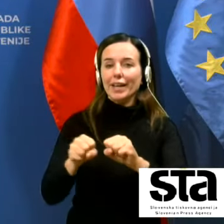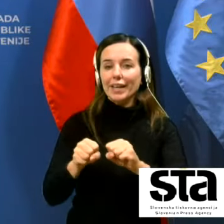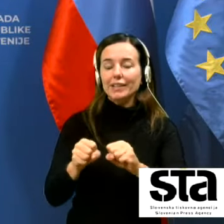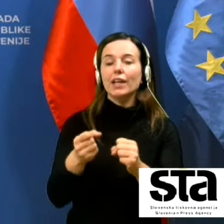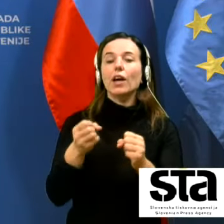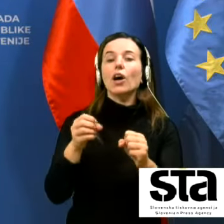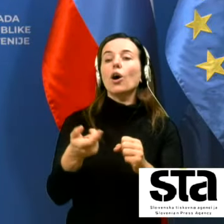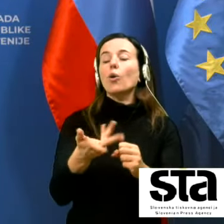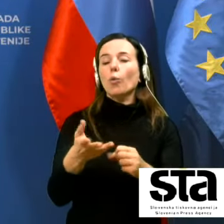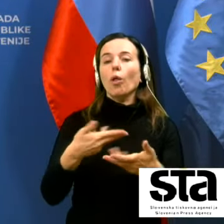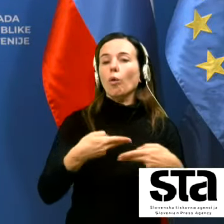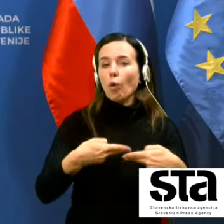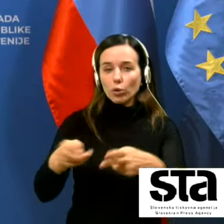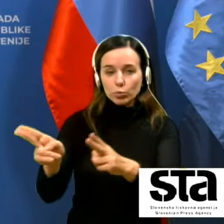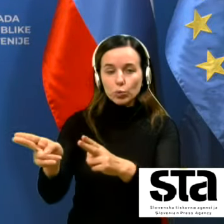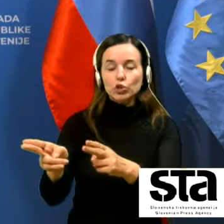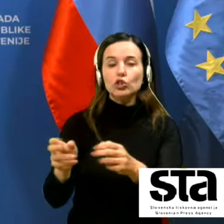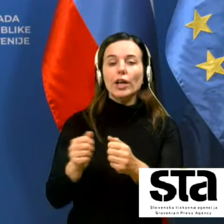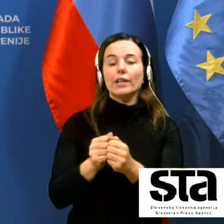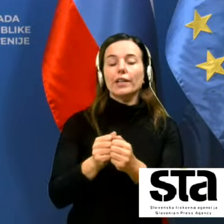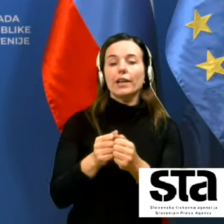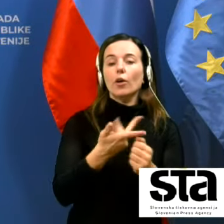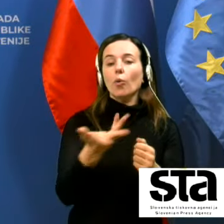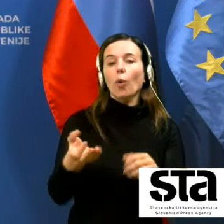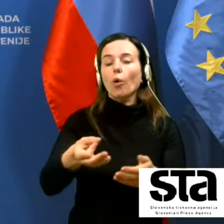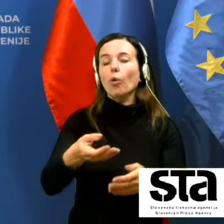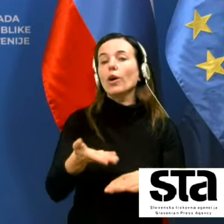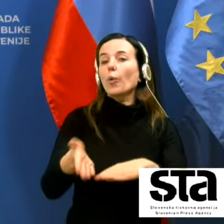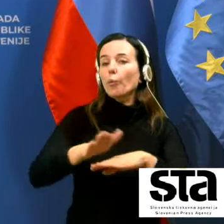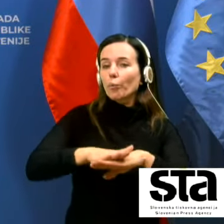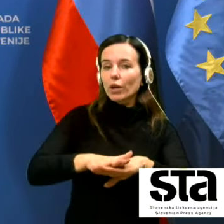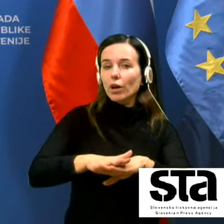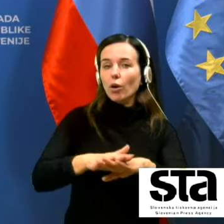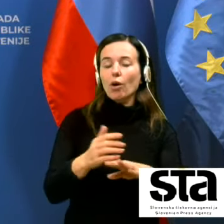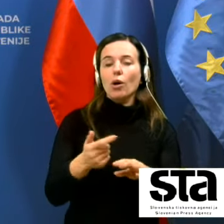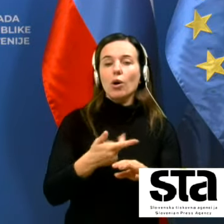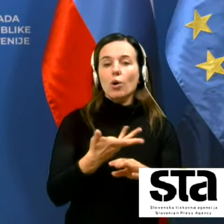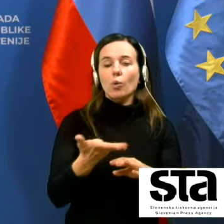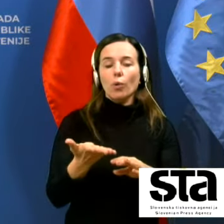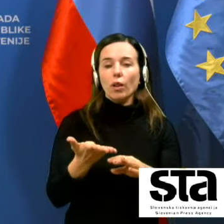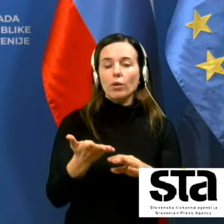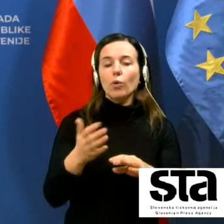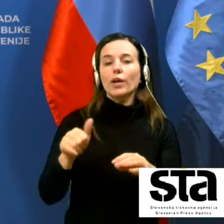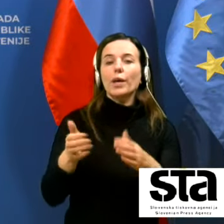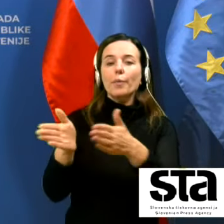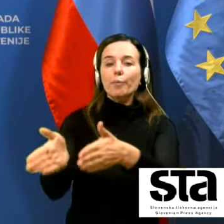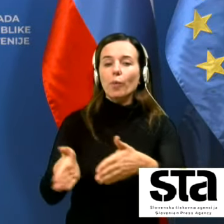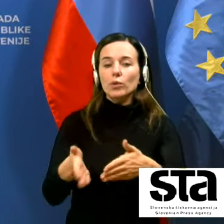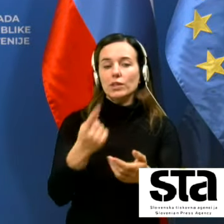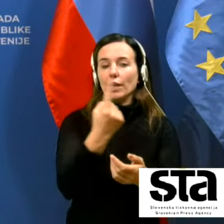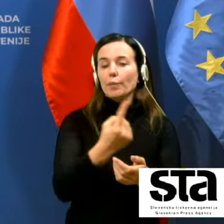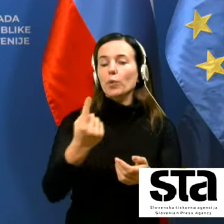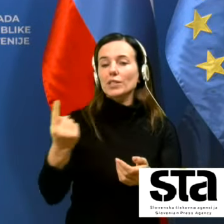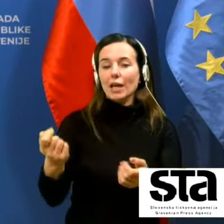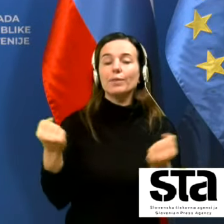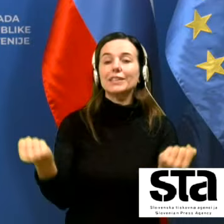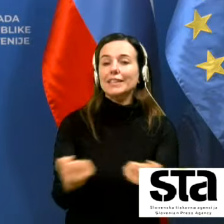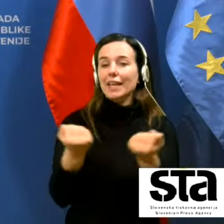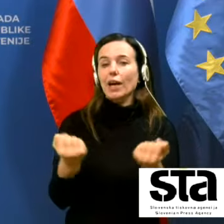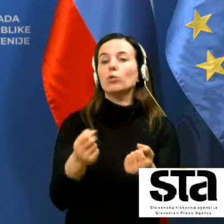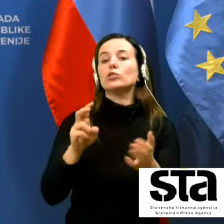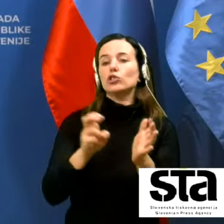je bilo odpuščenih bolnikov bolnišnici koliko jih je umrlo koliko postelj na posamezni dejavnosti